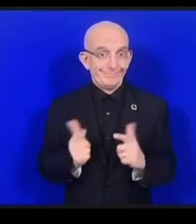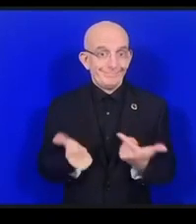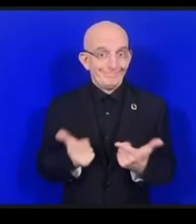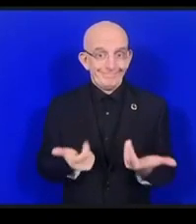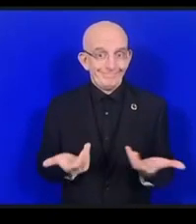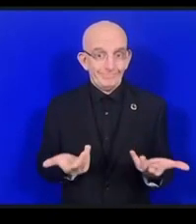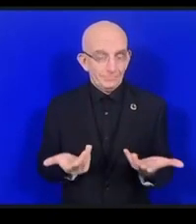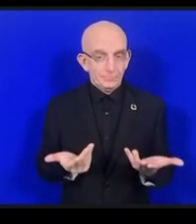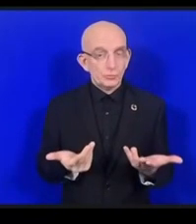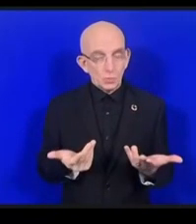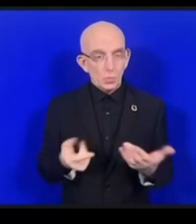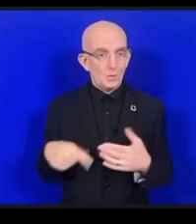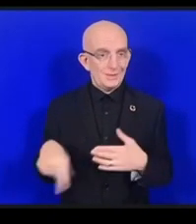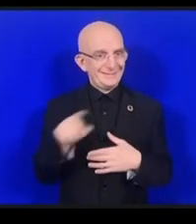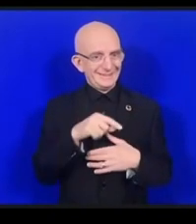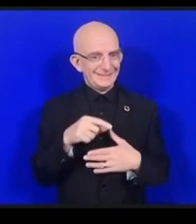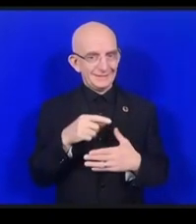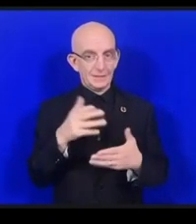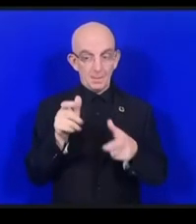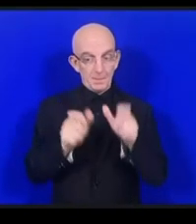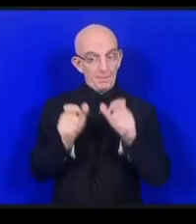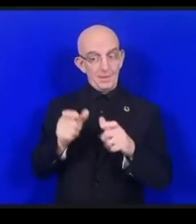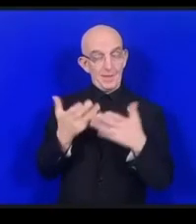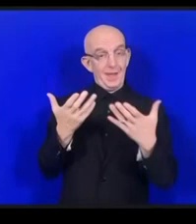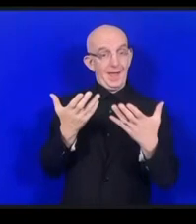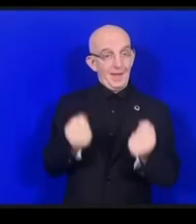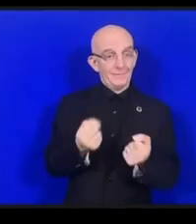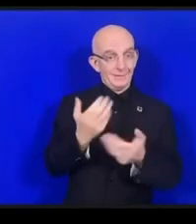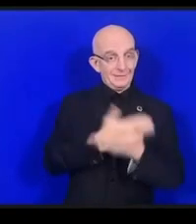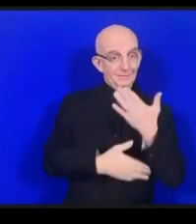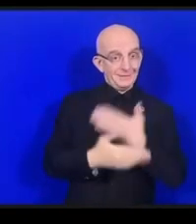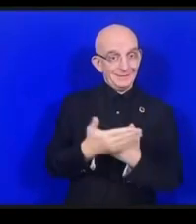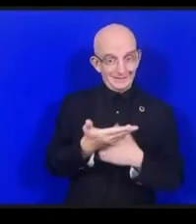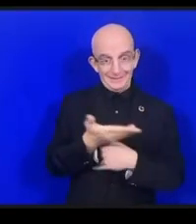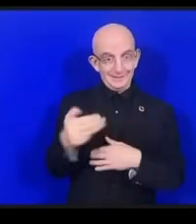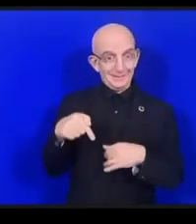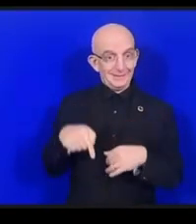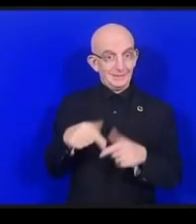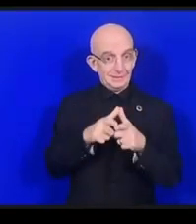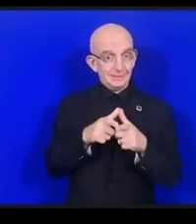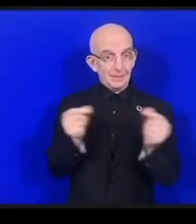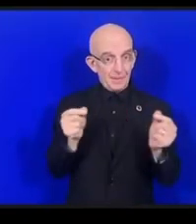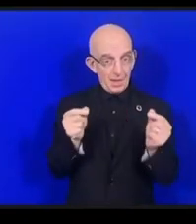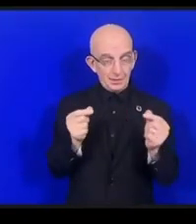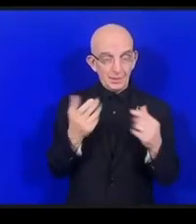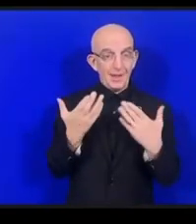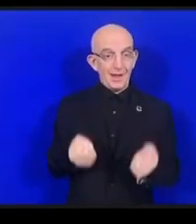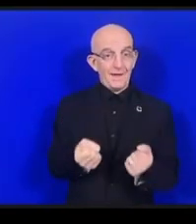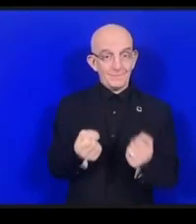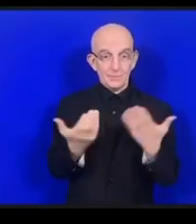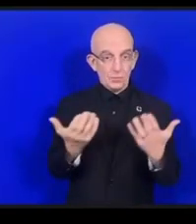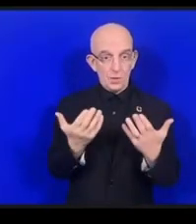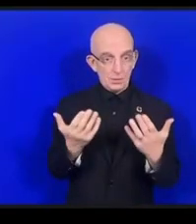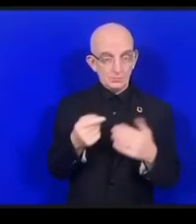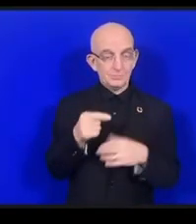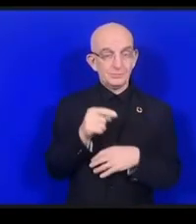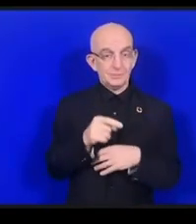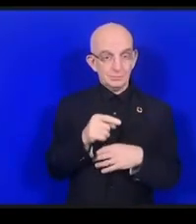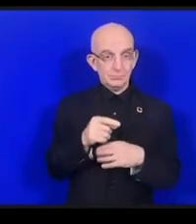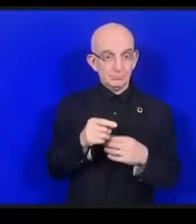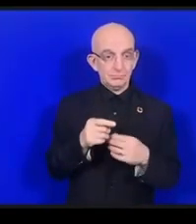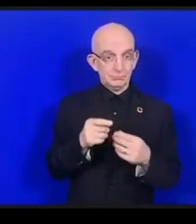回線を持っていません日本における障害を持った方々は